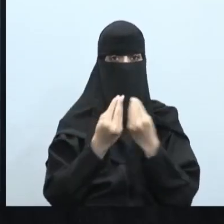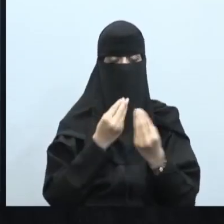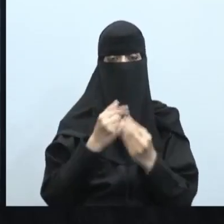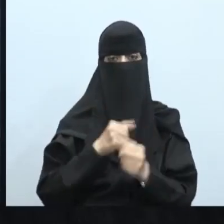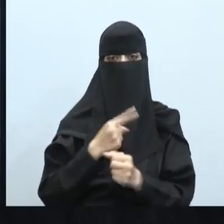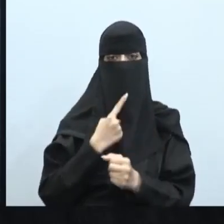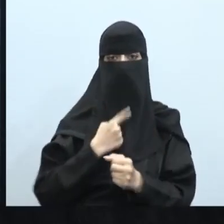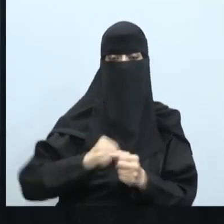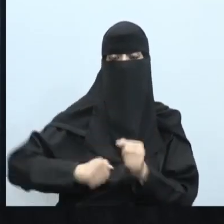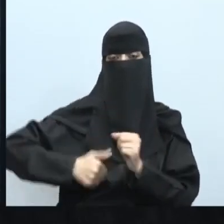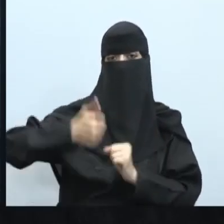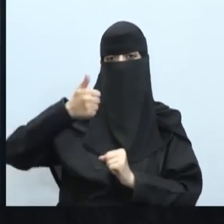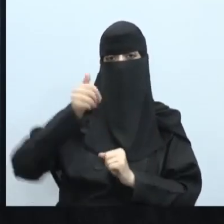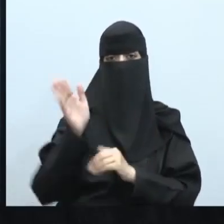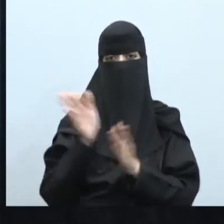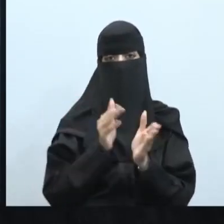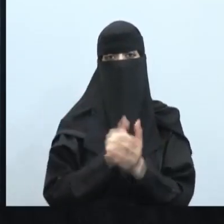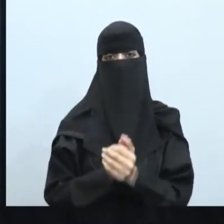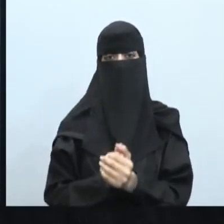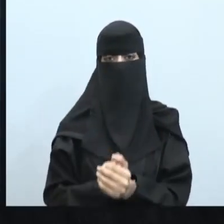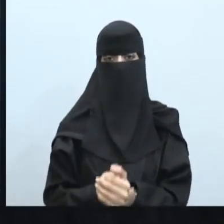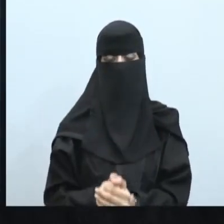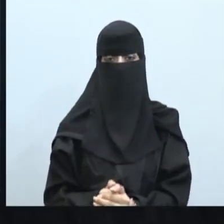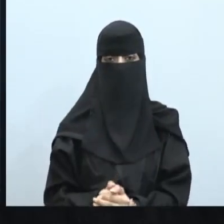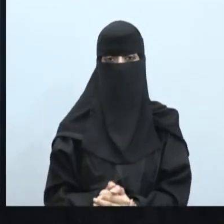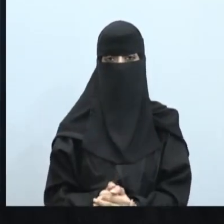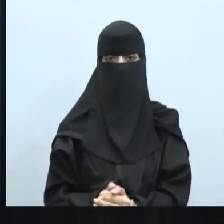مع تمنياتي لكم بالتوفيق والنجاح والنجاح